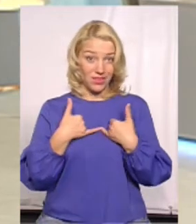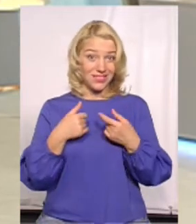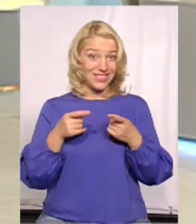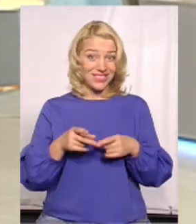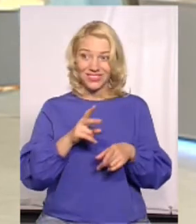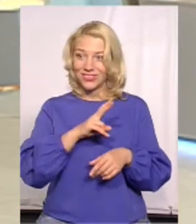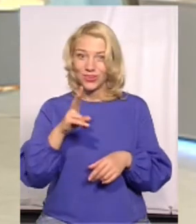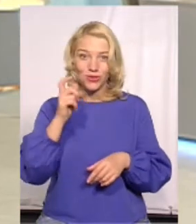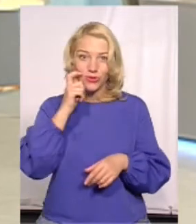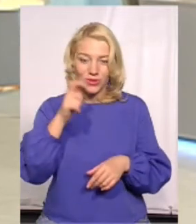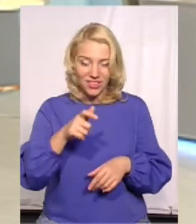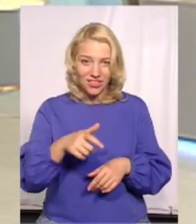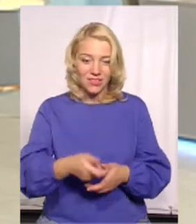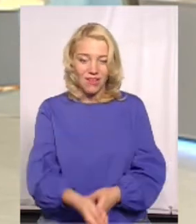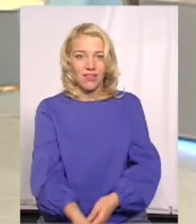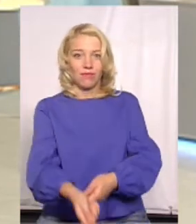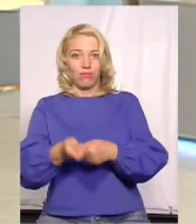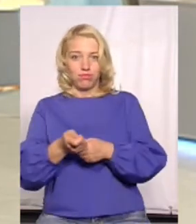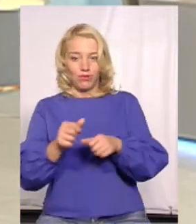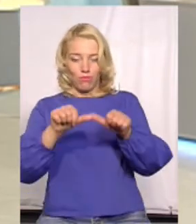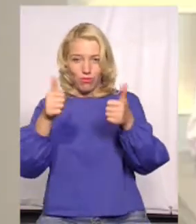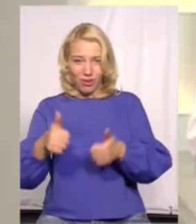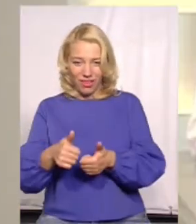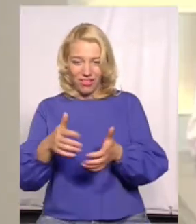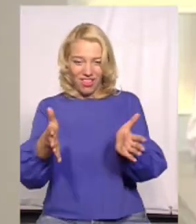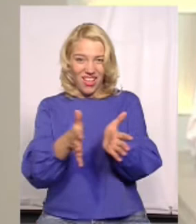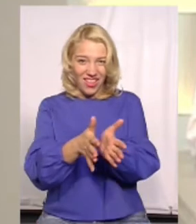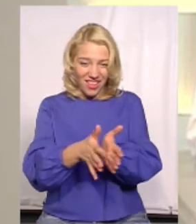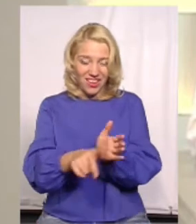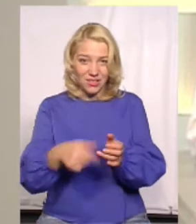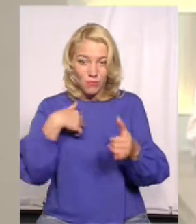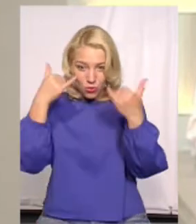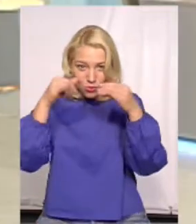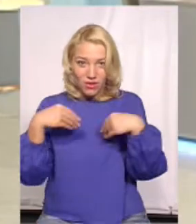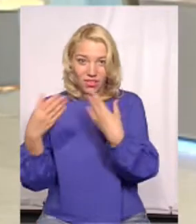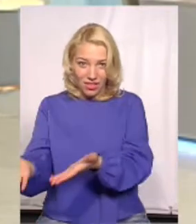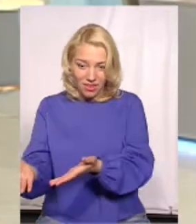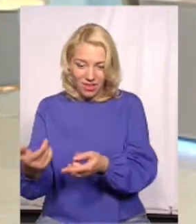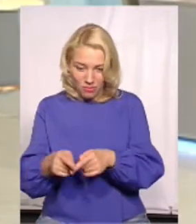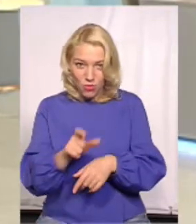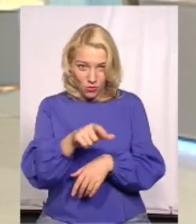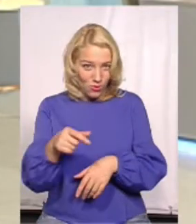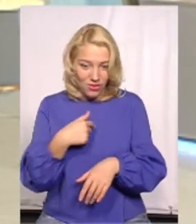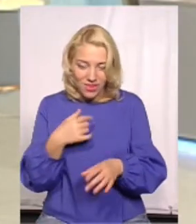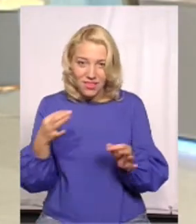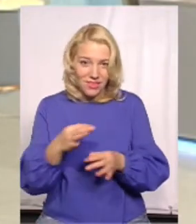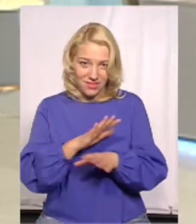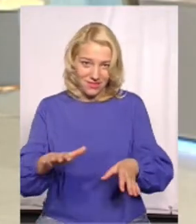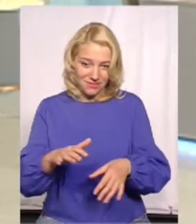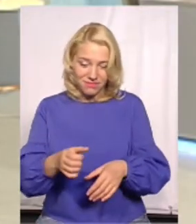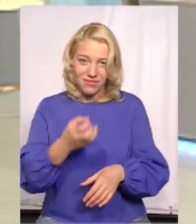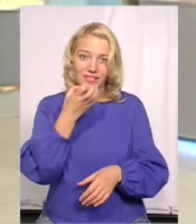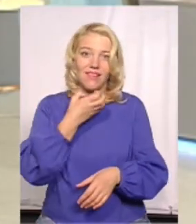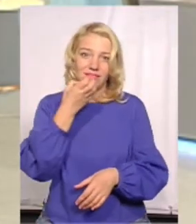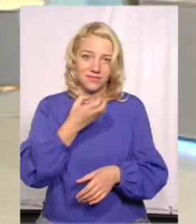здогадається, в полі цукровий буряк не мити їсти. Ну, ми його худобі даємо, не будемо називати людей такими. Ну, звичайно, там